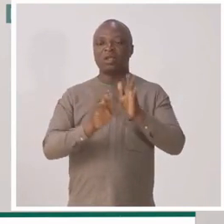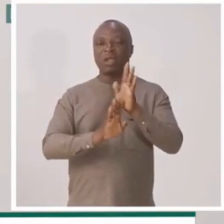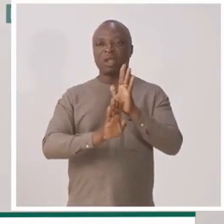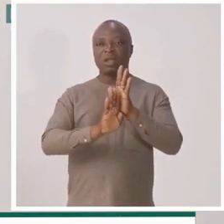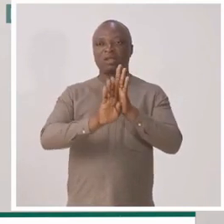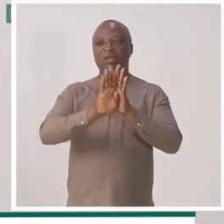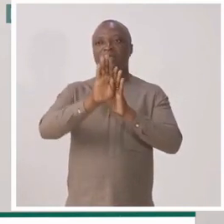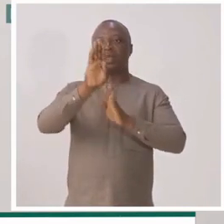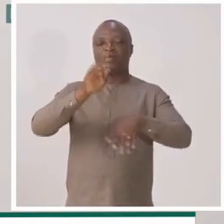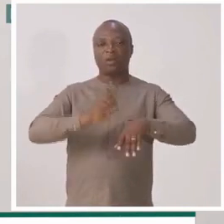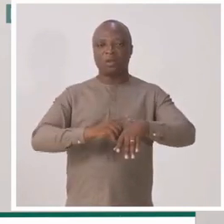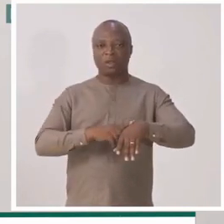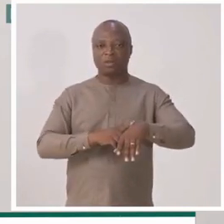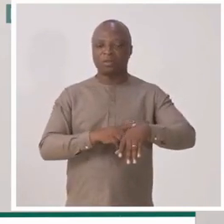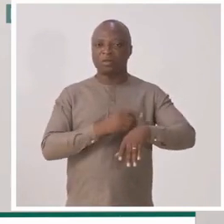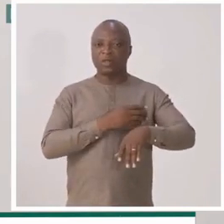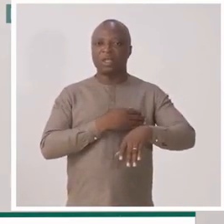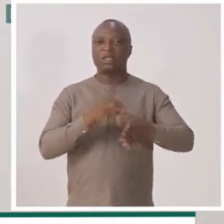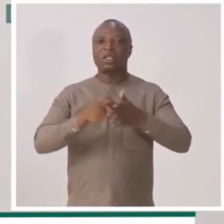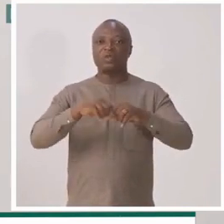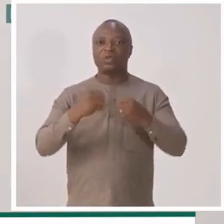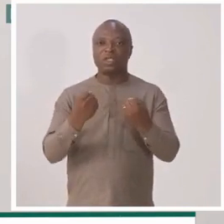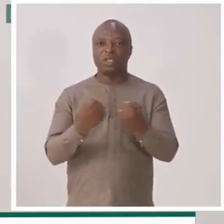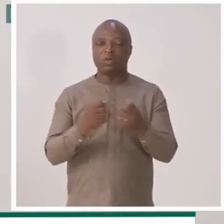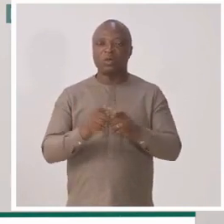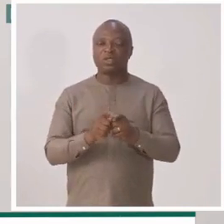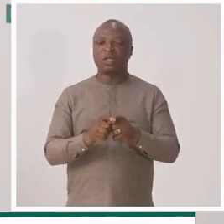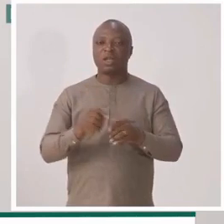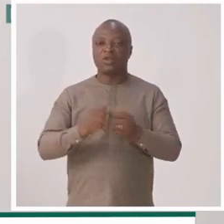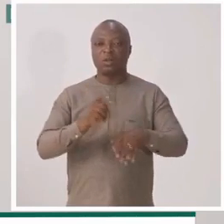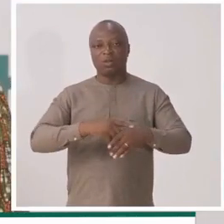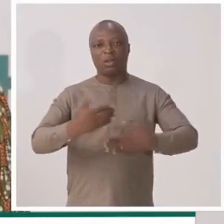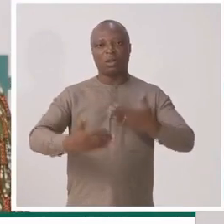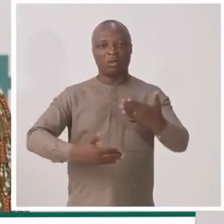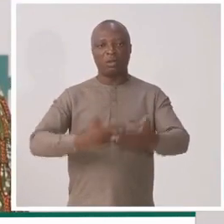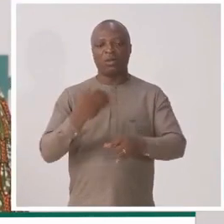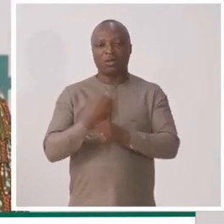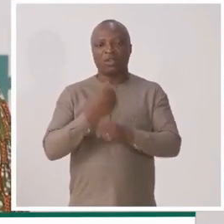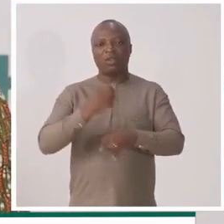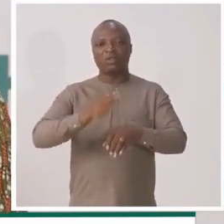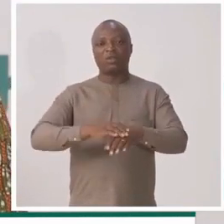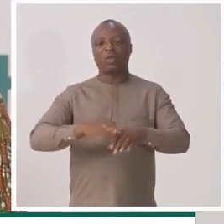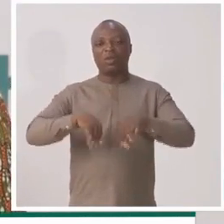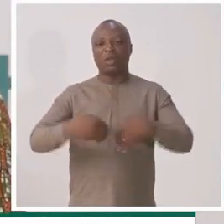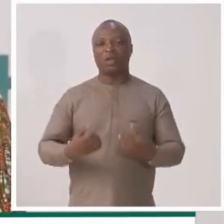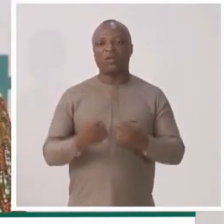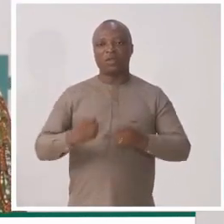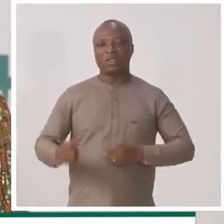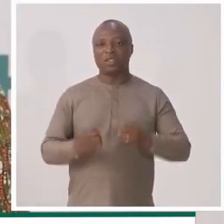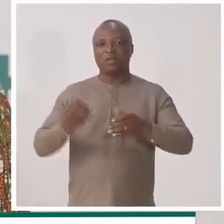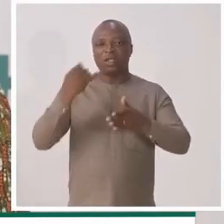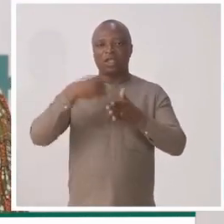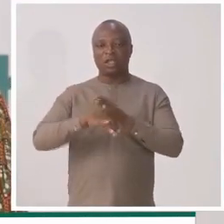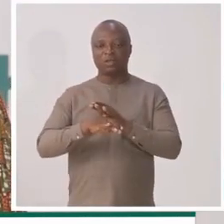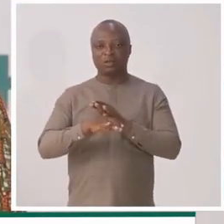au fil du temps. Et ces sociétés, chemin faisant, ont travaillé sur le renforcement de leur système d'intégration.